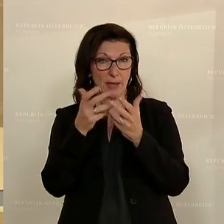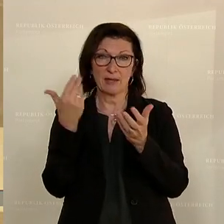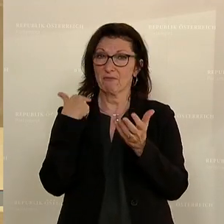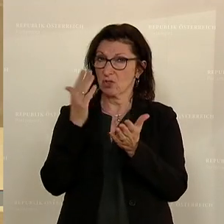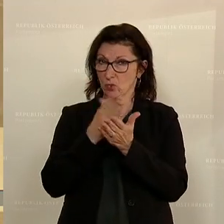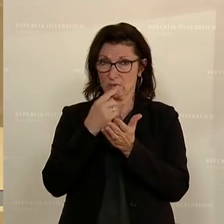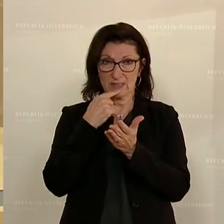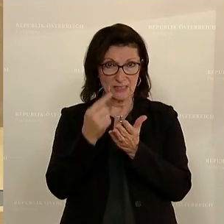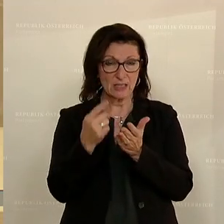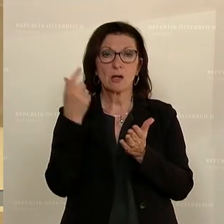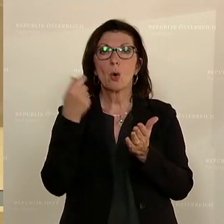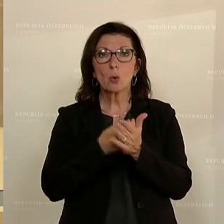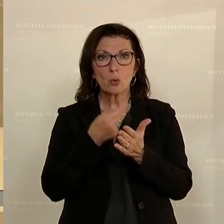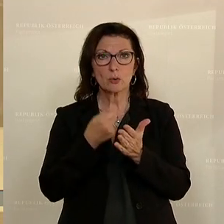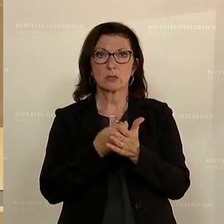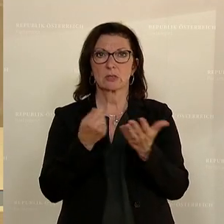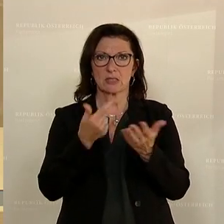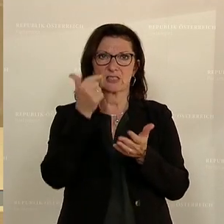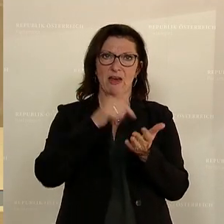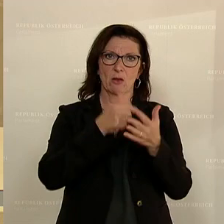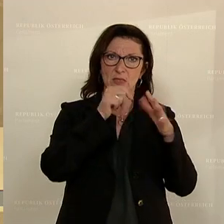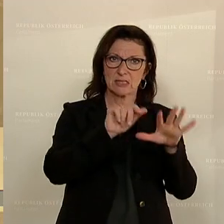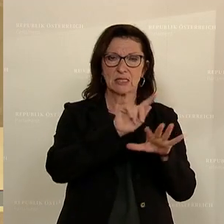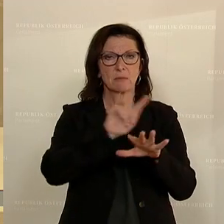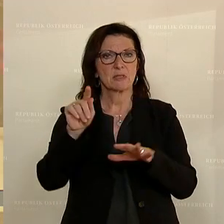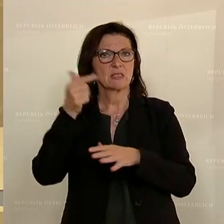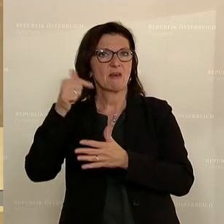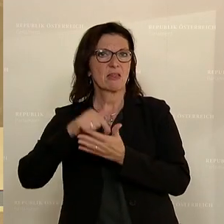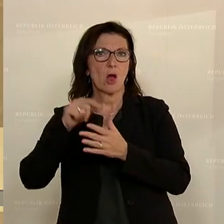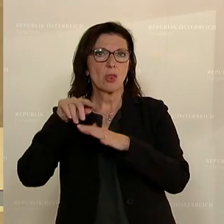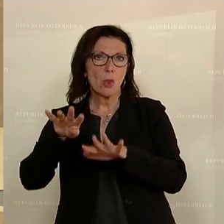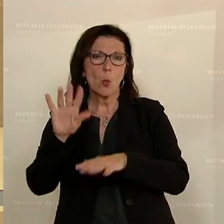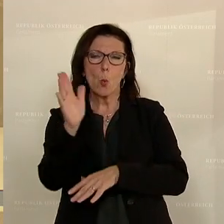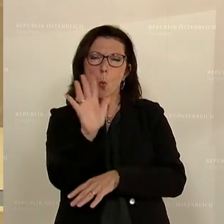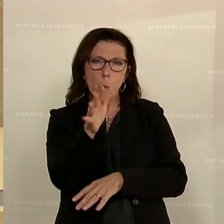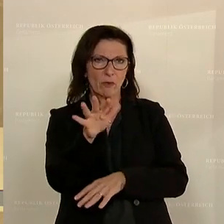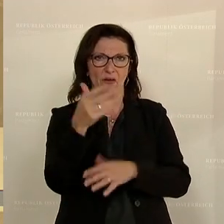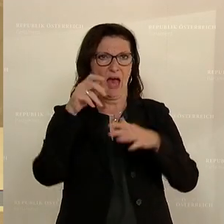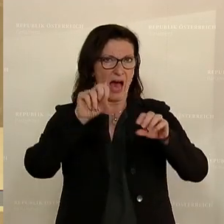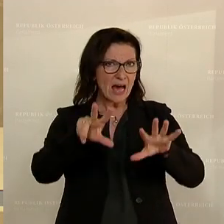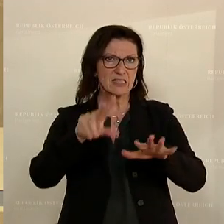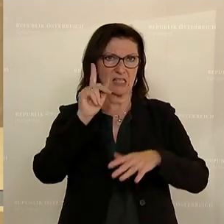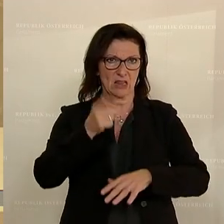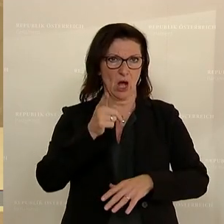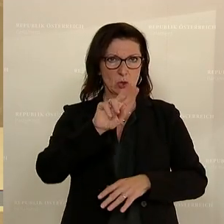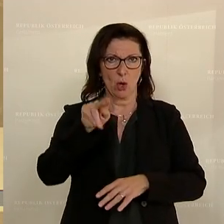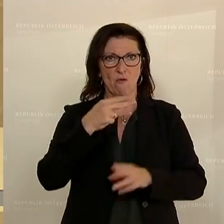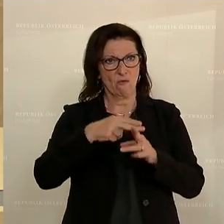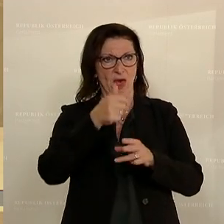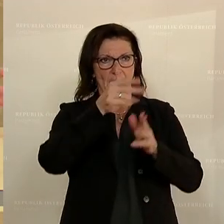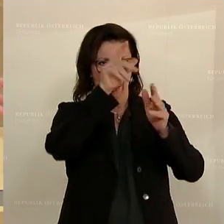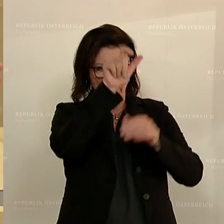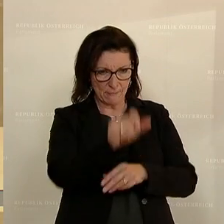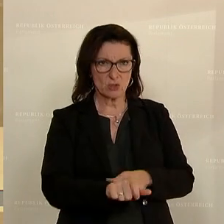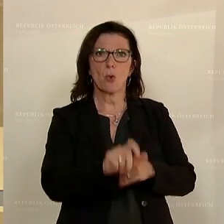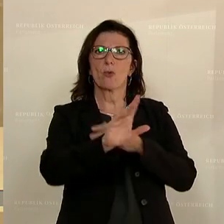Kosten sind im Zeitraum 2016 bis 2019 in etwa 18.000 Euro pro Lehrling und pro Jahr.